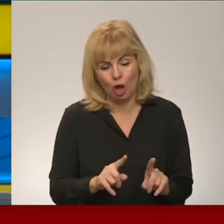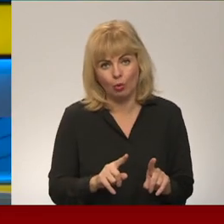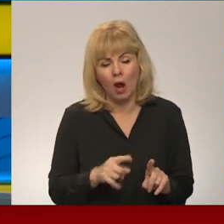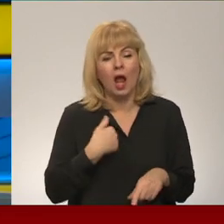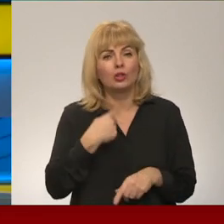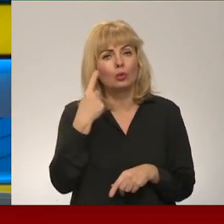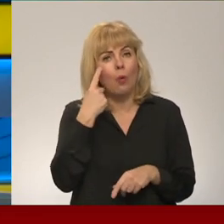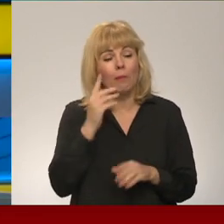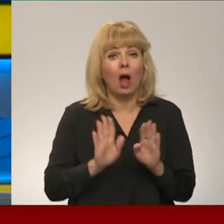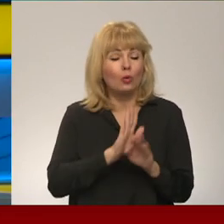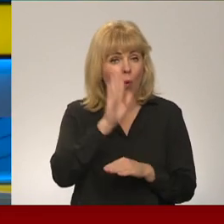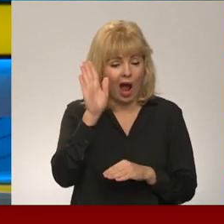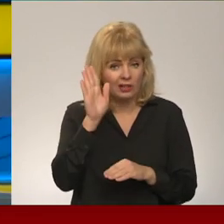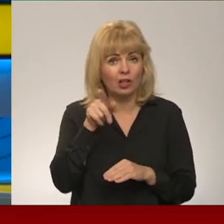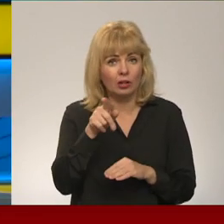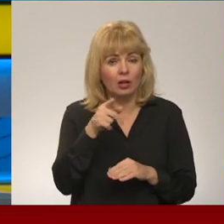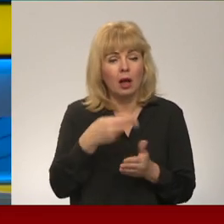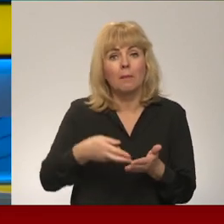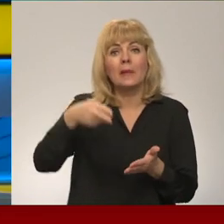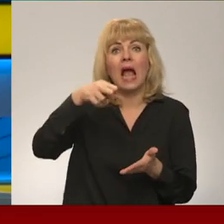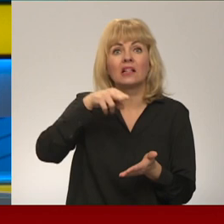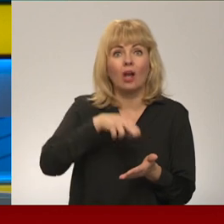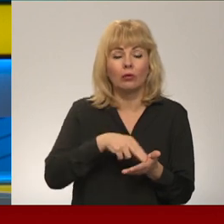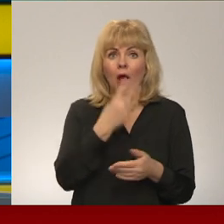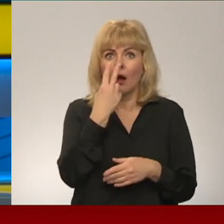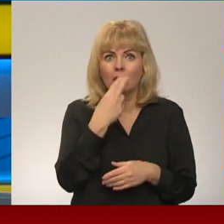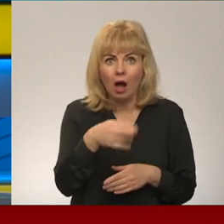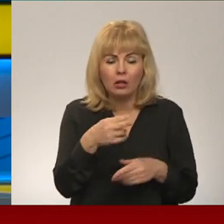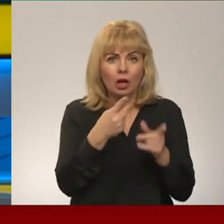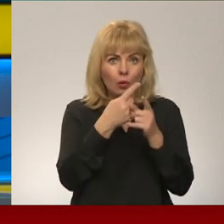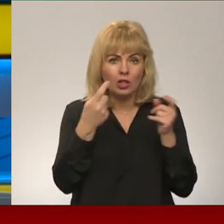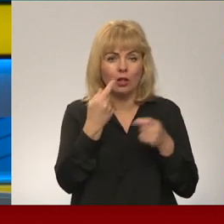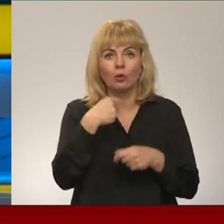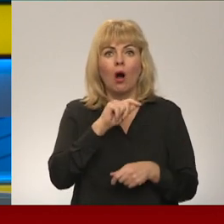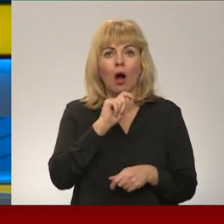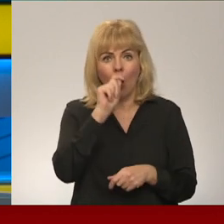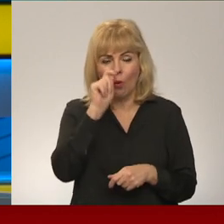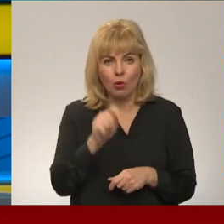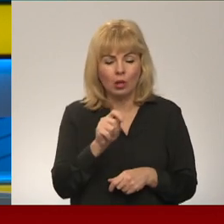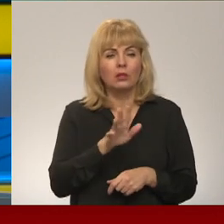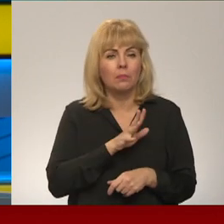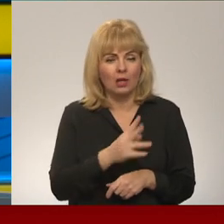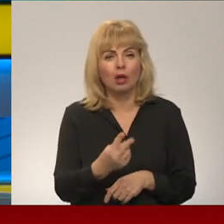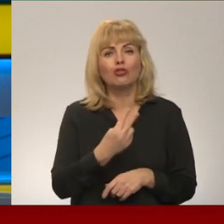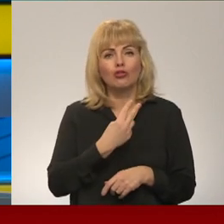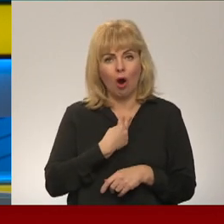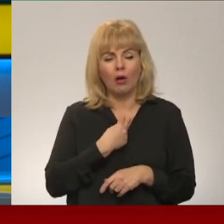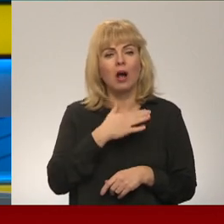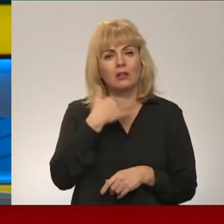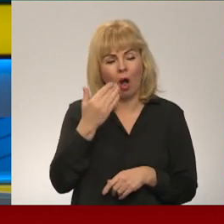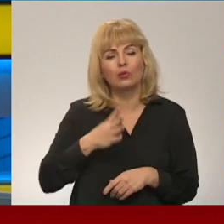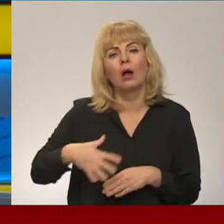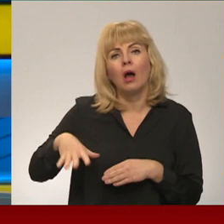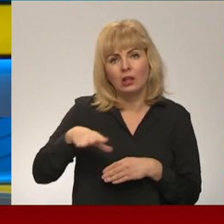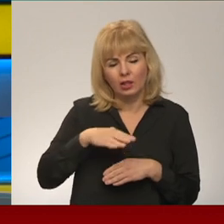šorīd daudz pieceļoties ieraugot ziņas no Ukrainas bija šokā. Es esmu skatījies, ka daudziem ģimenēs ir, no